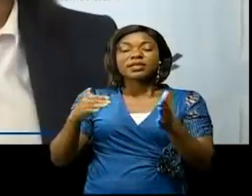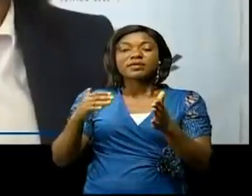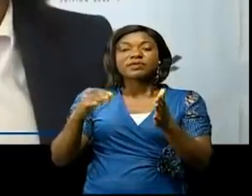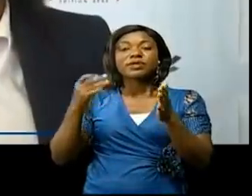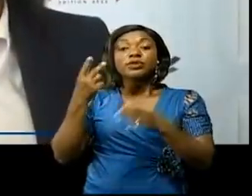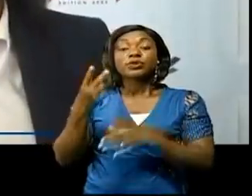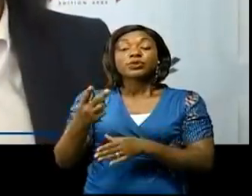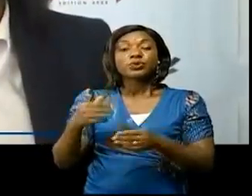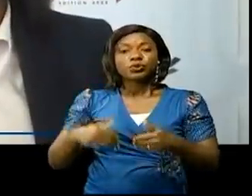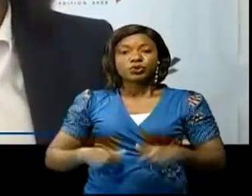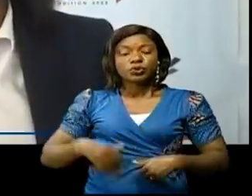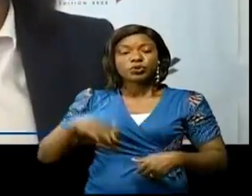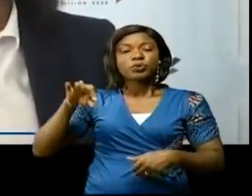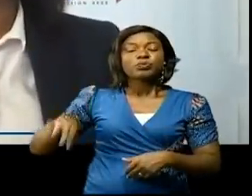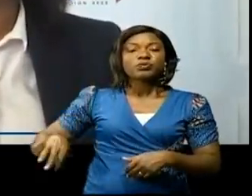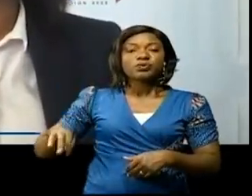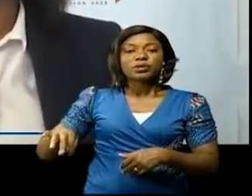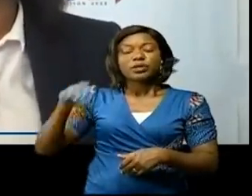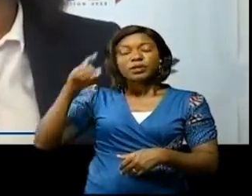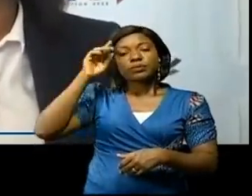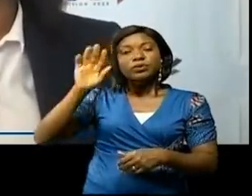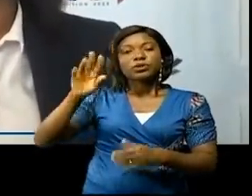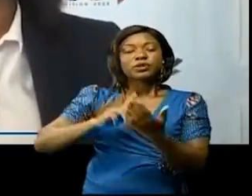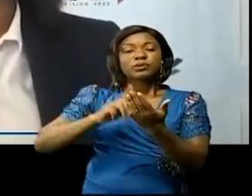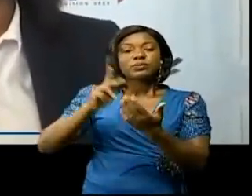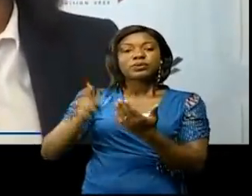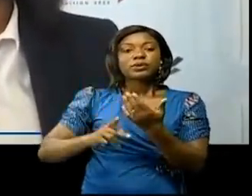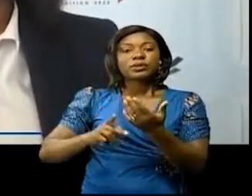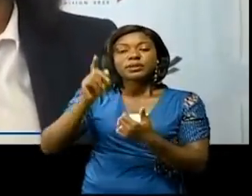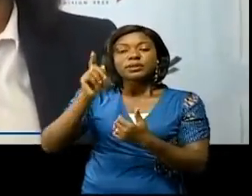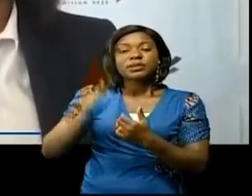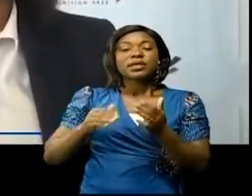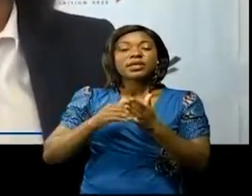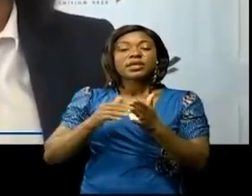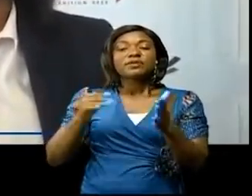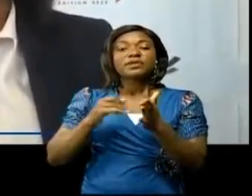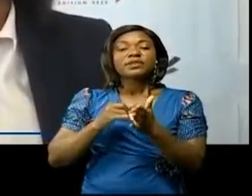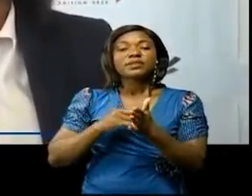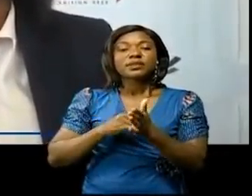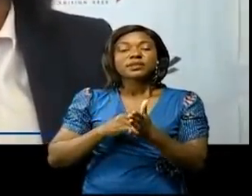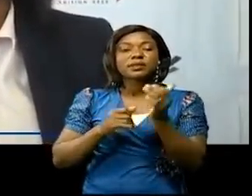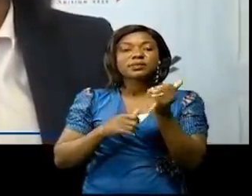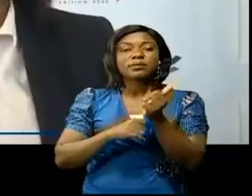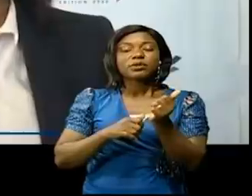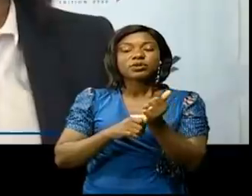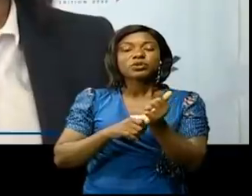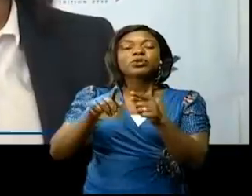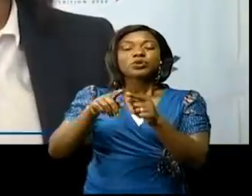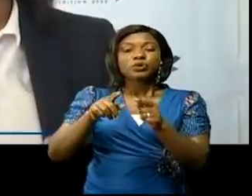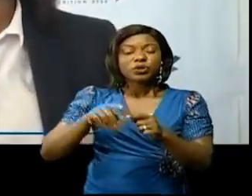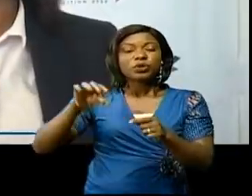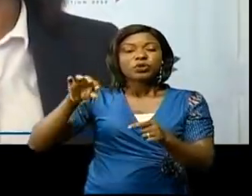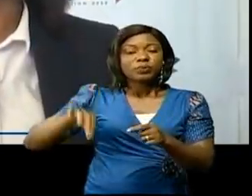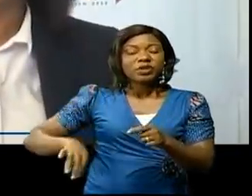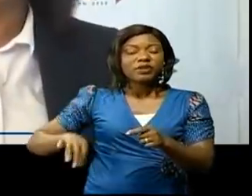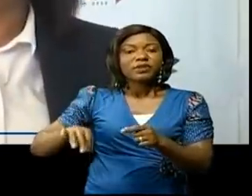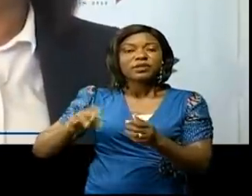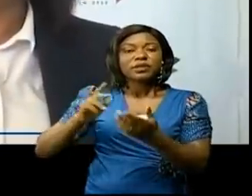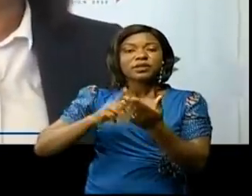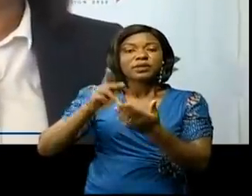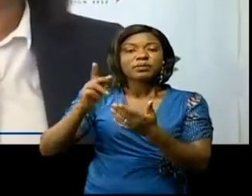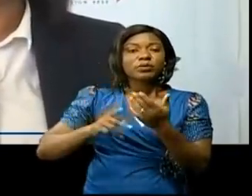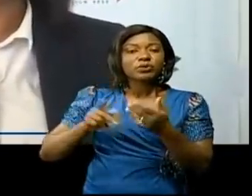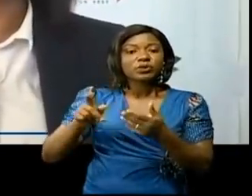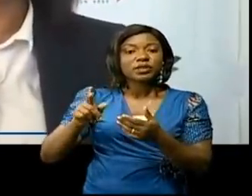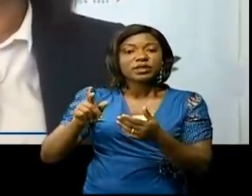qui ont bénéficié de ce projet, 186 entrepreneurs qui ont bénéficié de ce projet. Ensuite, y a 900 femmes